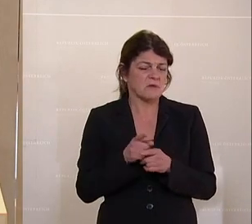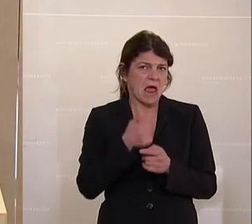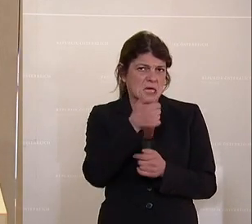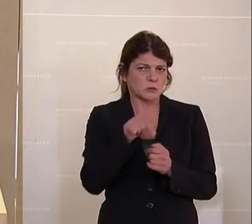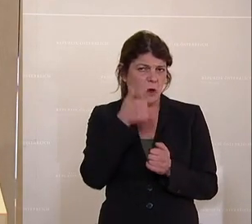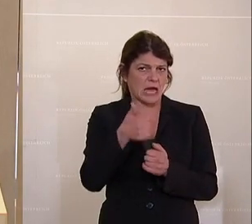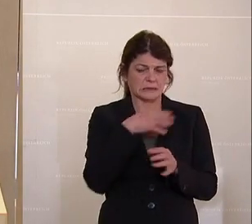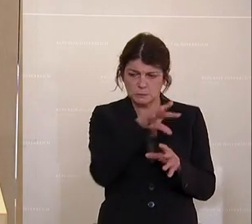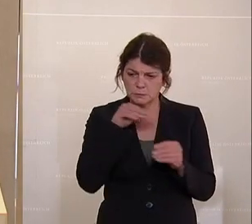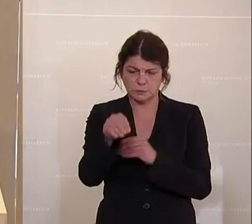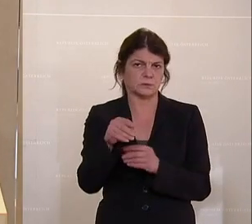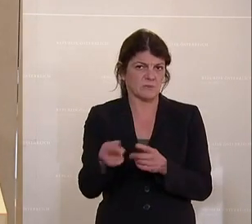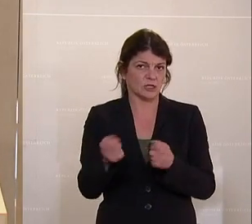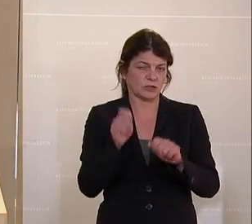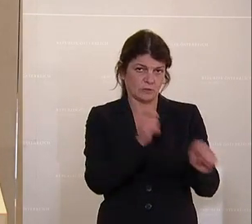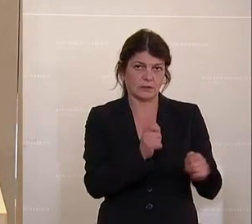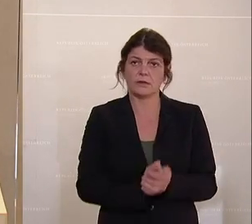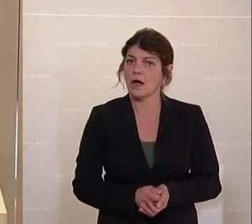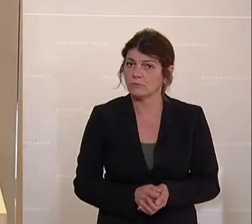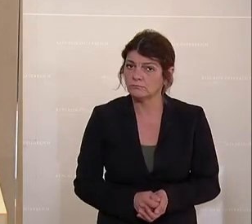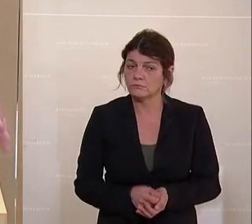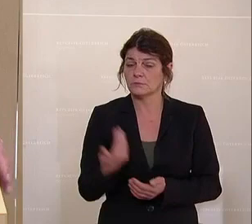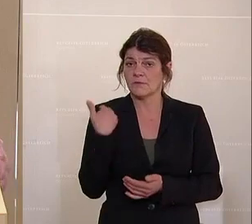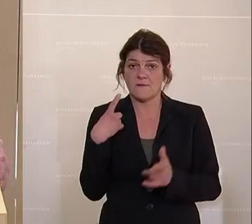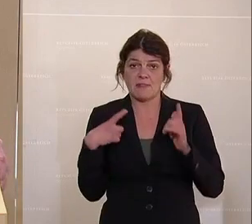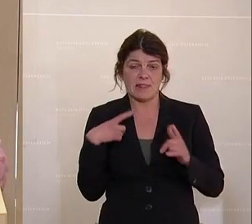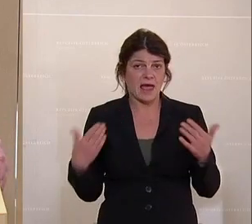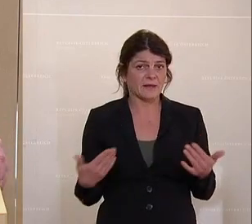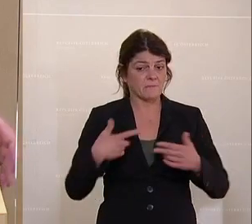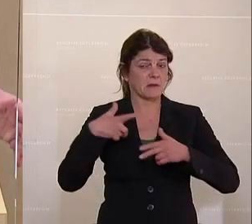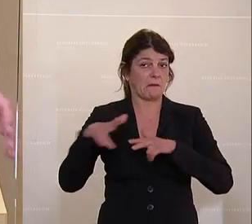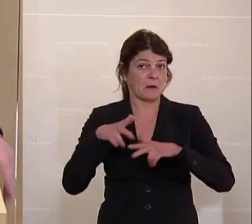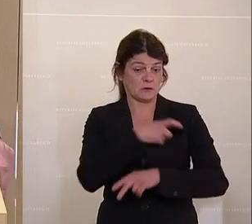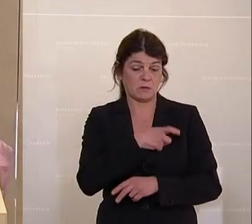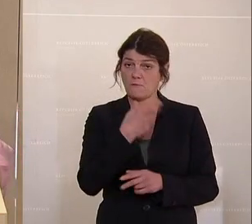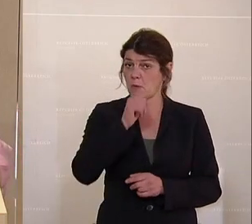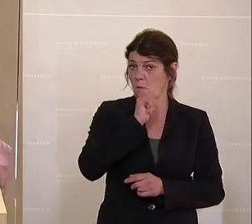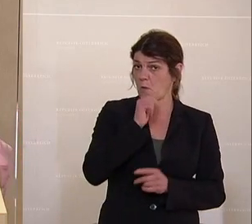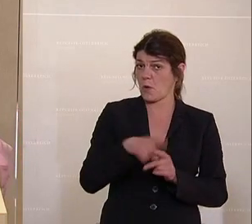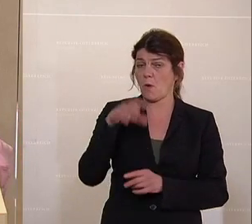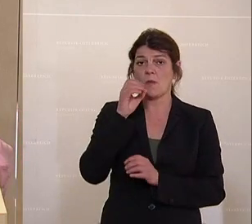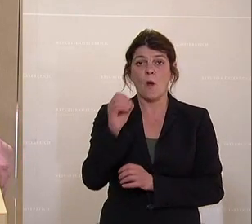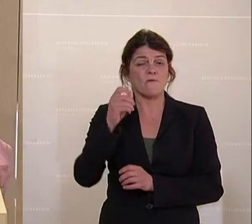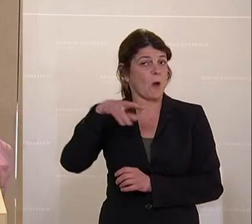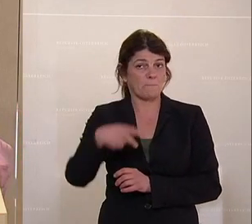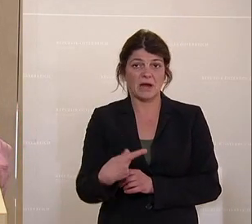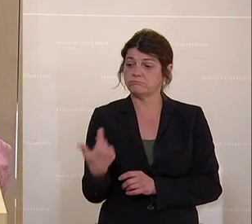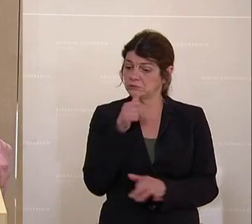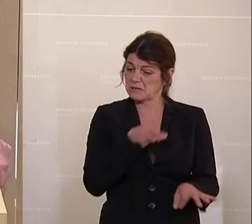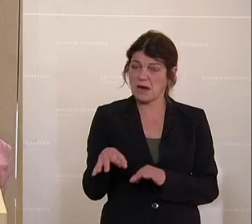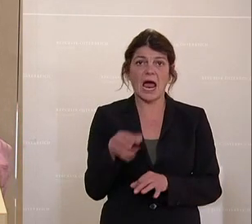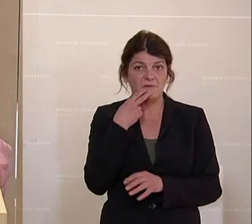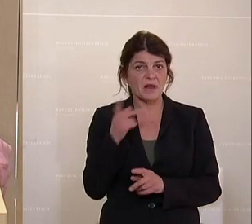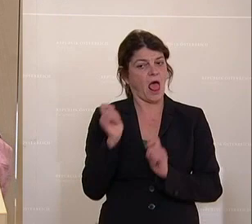eins in diesen Entschließungsantrag übernommen. Es waren leider die Regierungsparteien von Grün und ÖVP nicht bereit, mit auf diesen